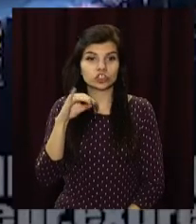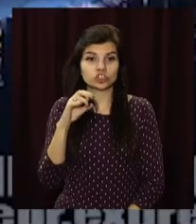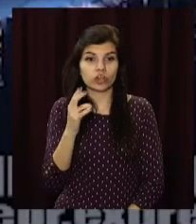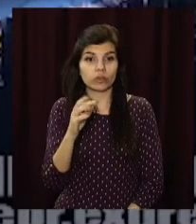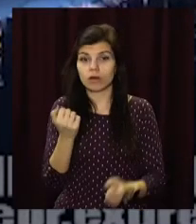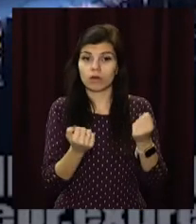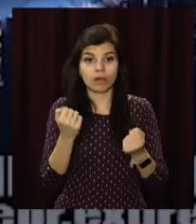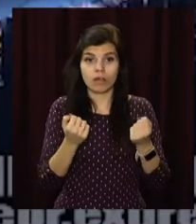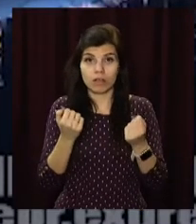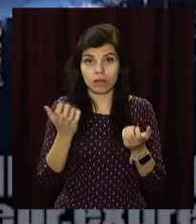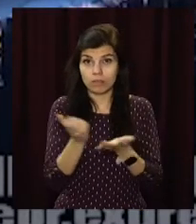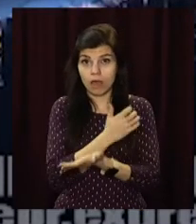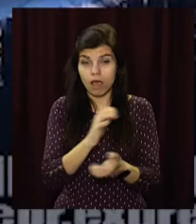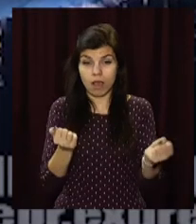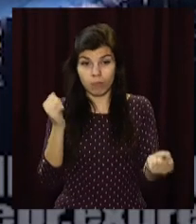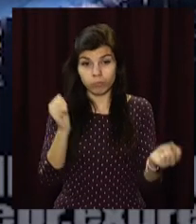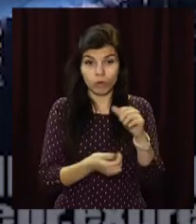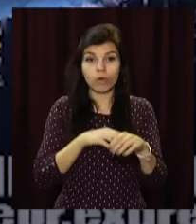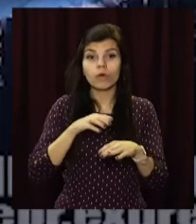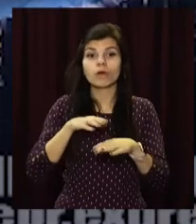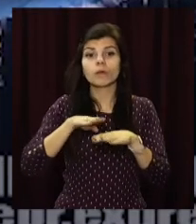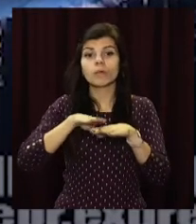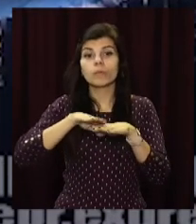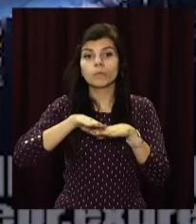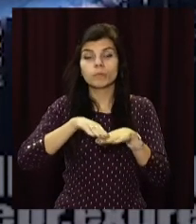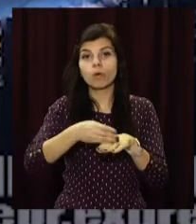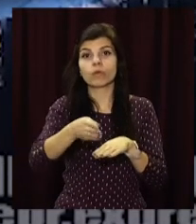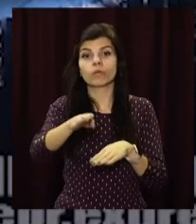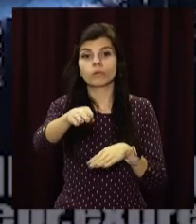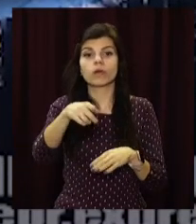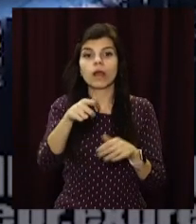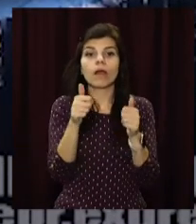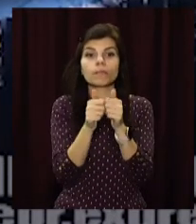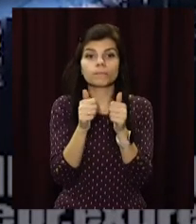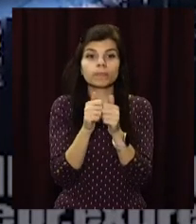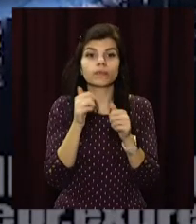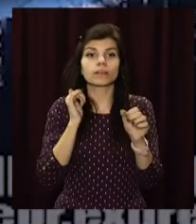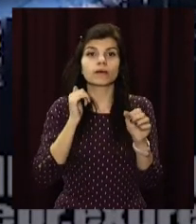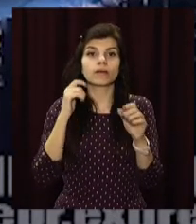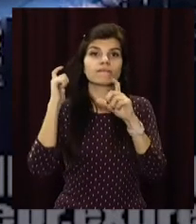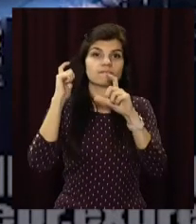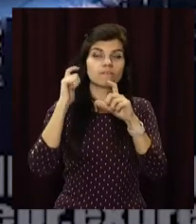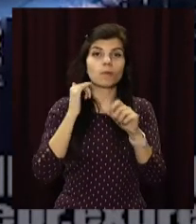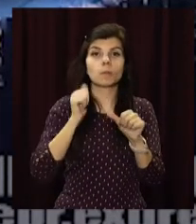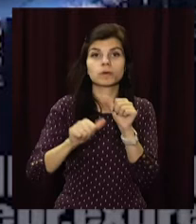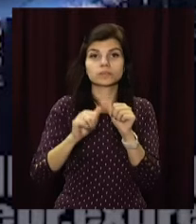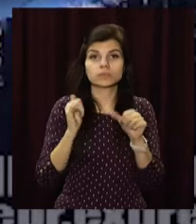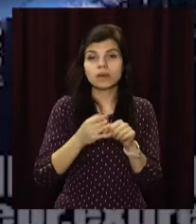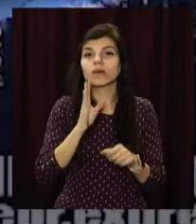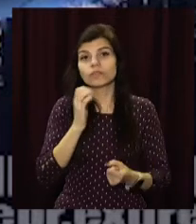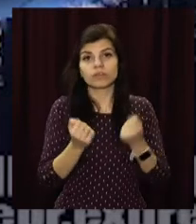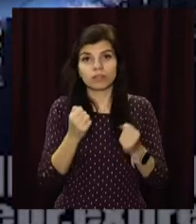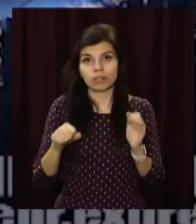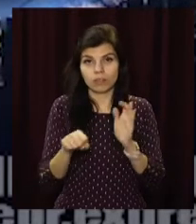Водій не впорався з керуванням, автівка перелетіла через бордьор і врізалася в припарковану на АЗС фуру. В аварії загинула пасажирка